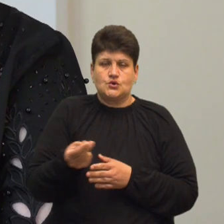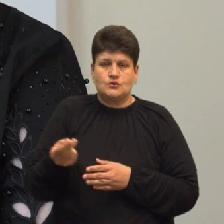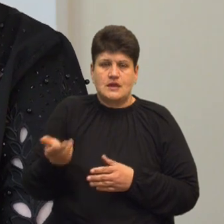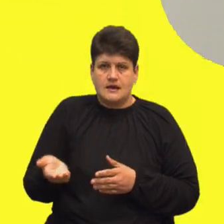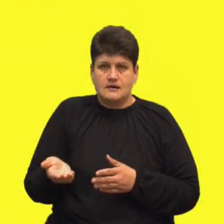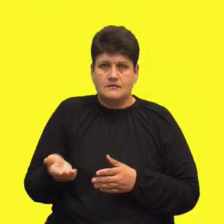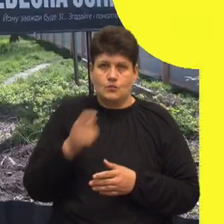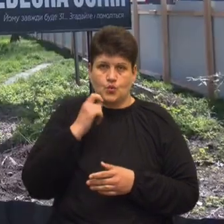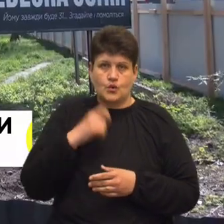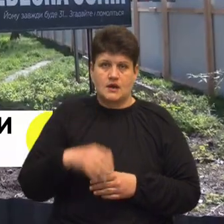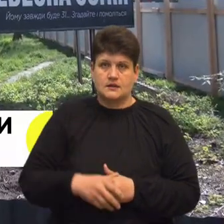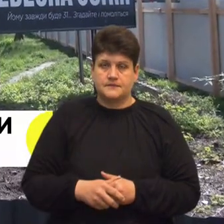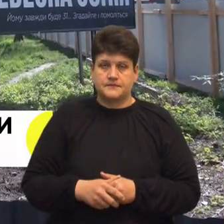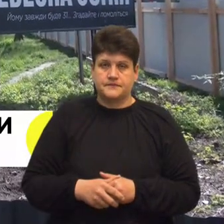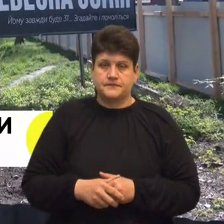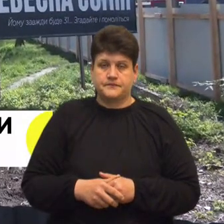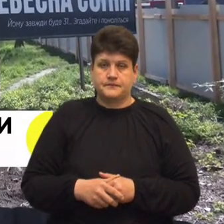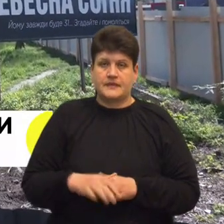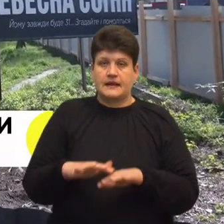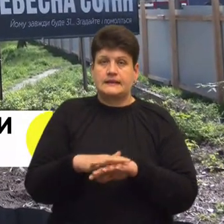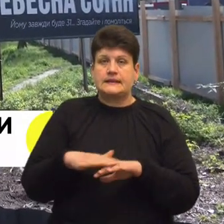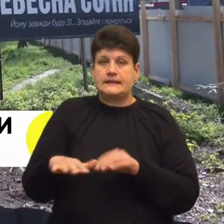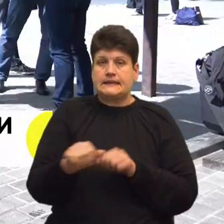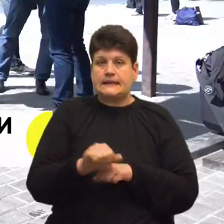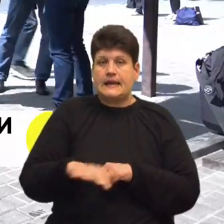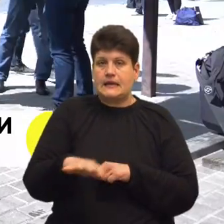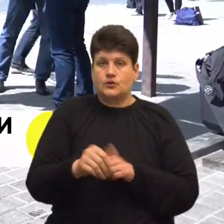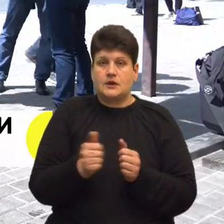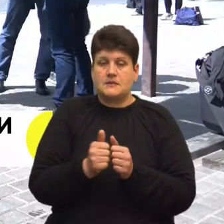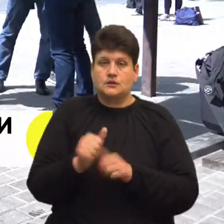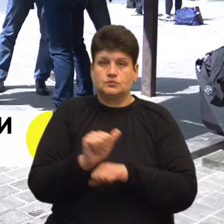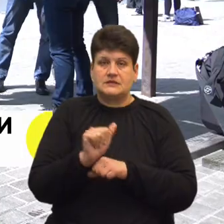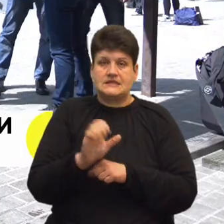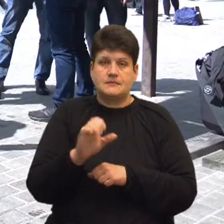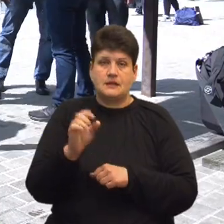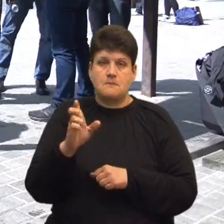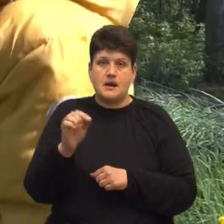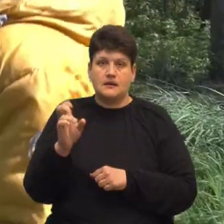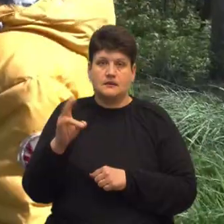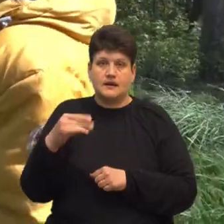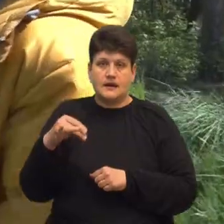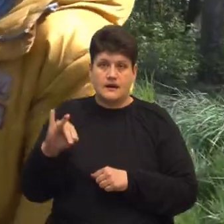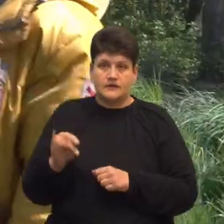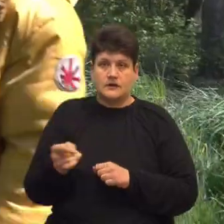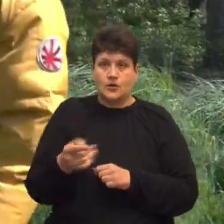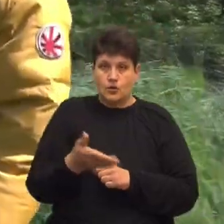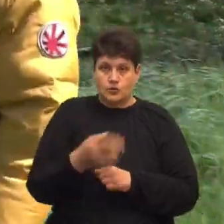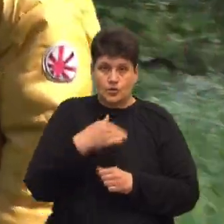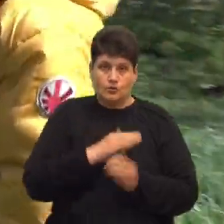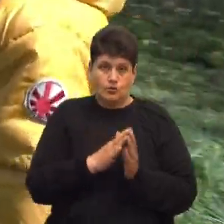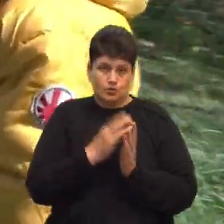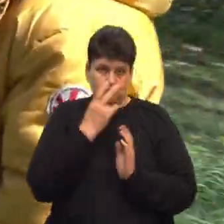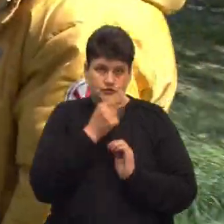України. Це територія поряд із зупинкою Степана Бандери у Тернополі. Прошу подивитися, тут